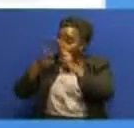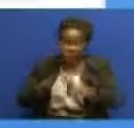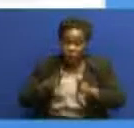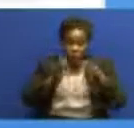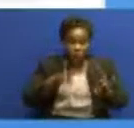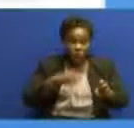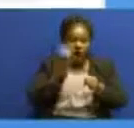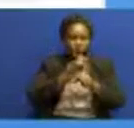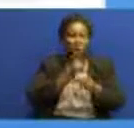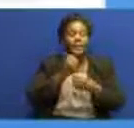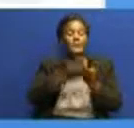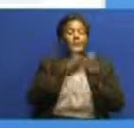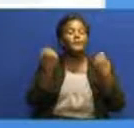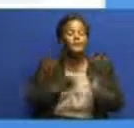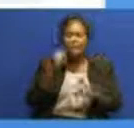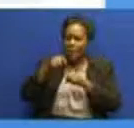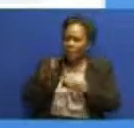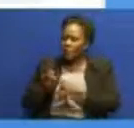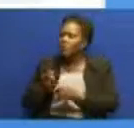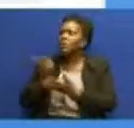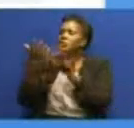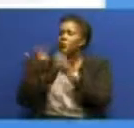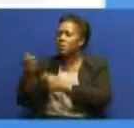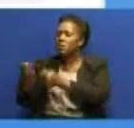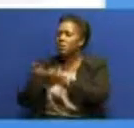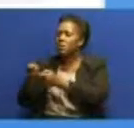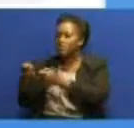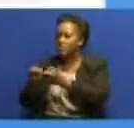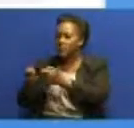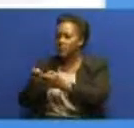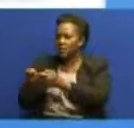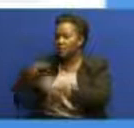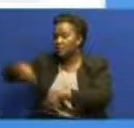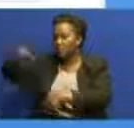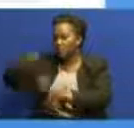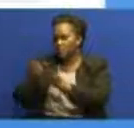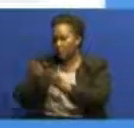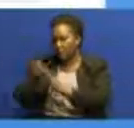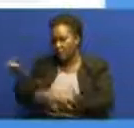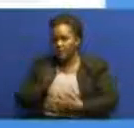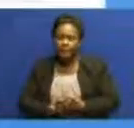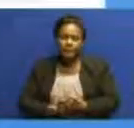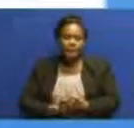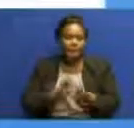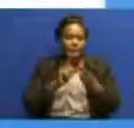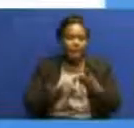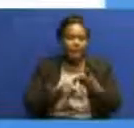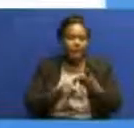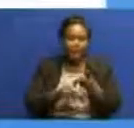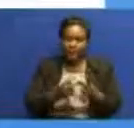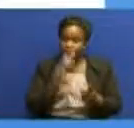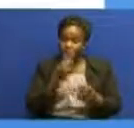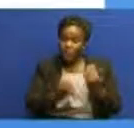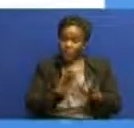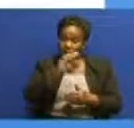tumize mifuko kwa plastiki nchini mana ni kinyume chashiria ya mazingira mwengine ni fasha boy watinde shinyanga ya ya